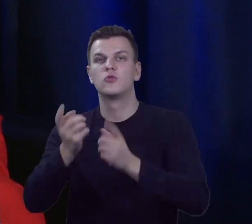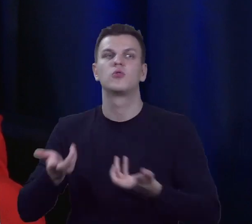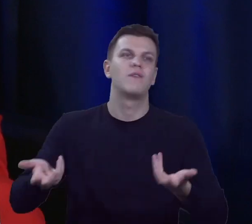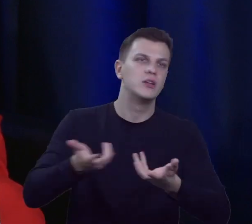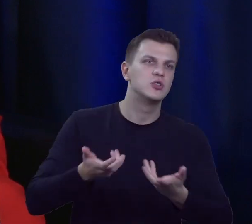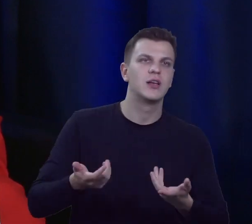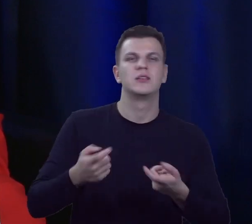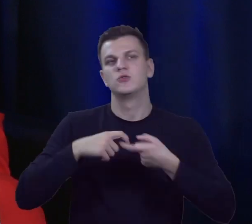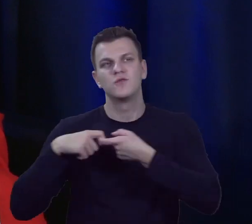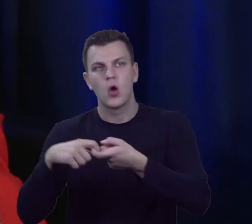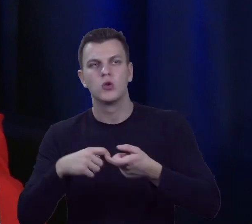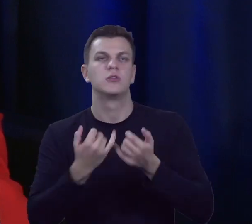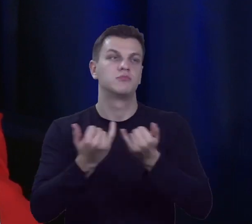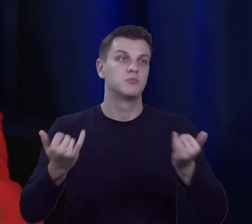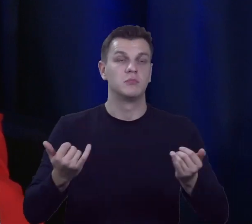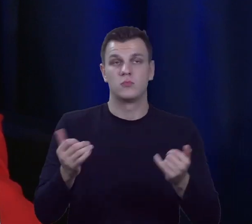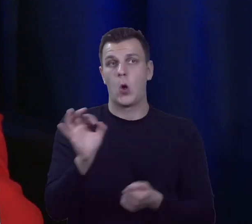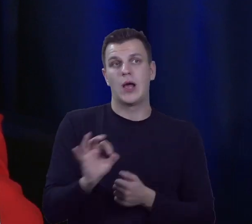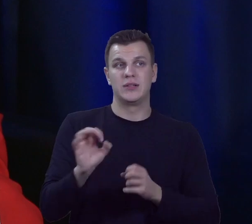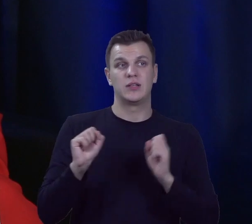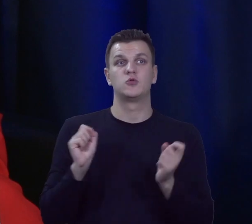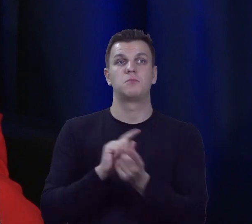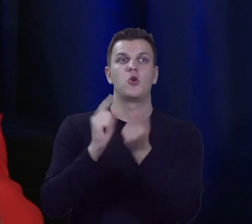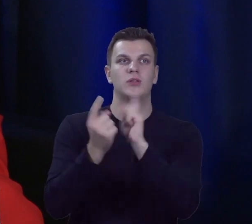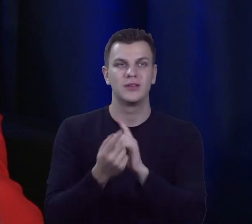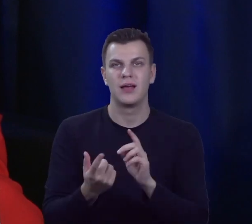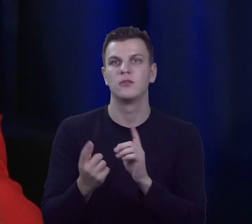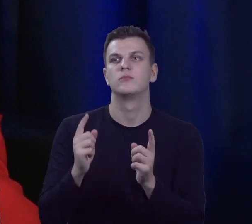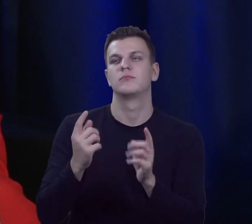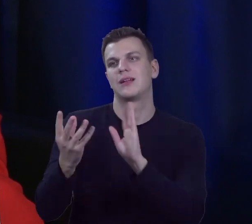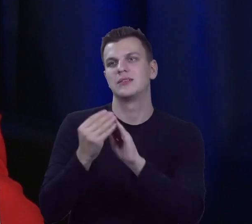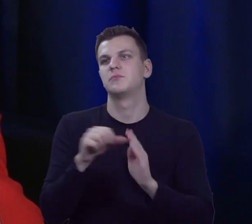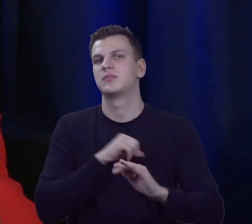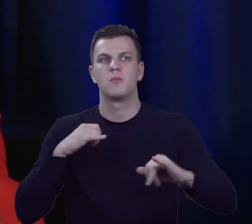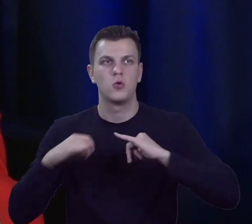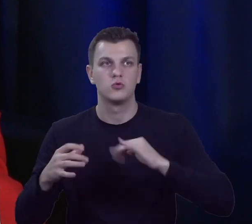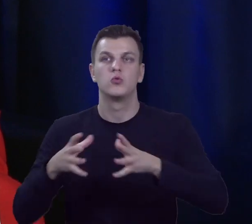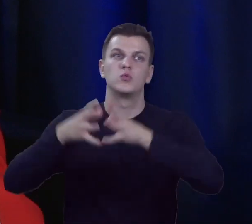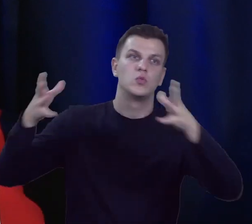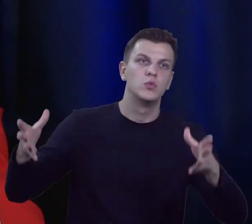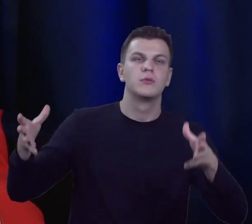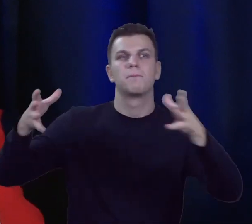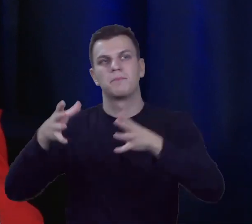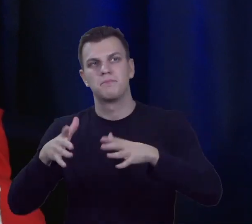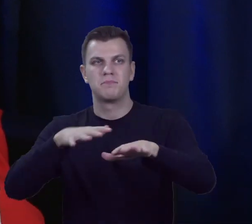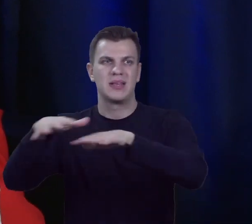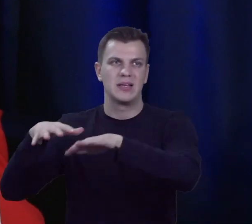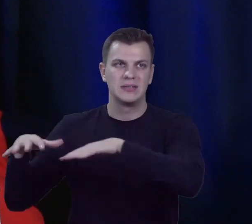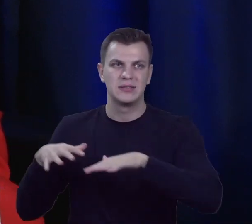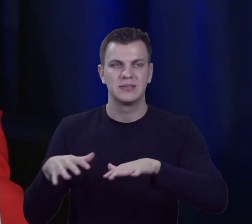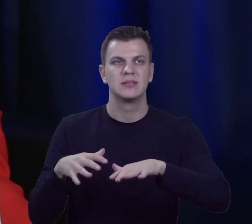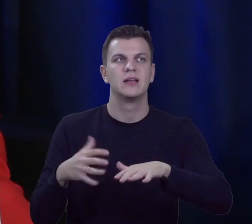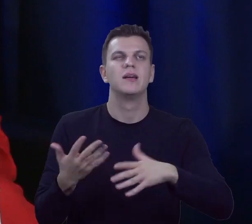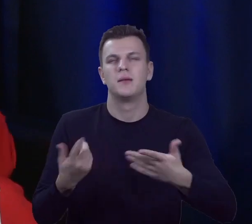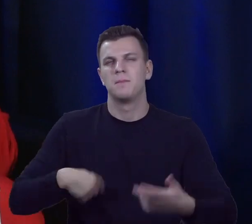i spotykać się wspólnie z samorządowcami i mniejszych i większych miejscowości w tym zakresie. Więc mamy też